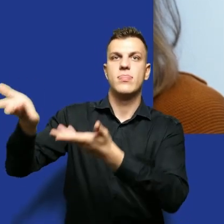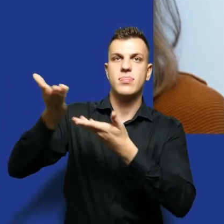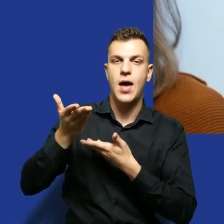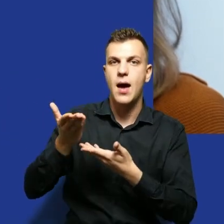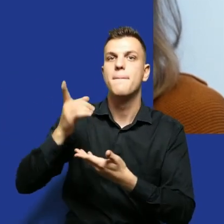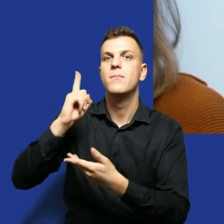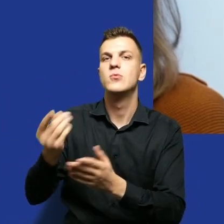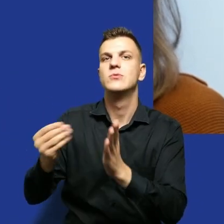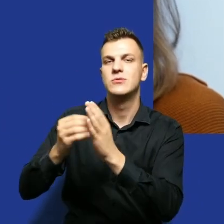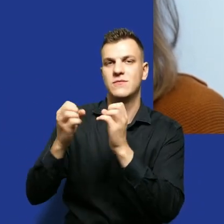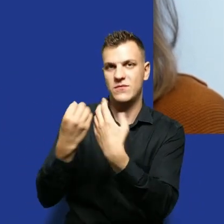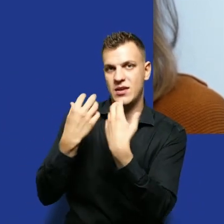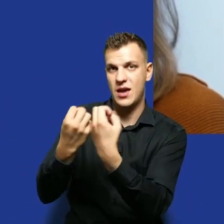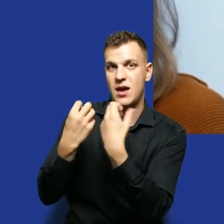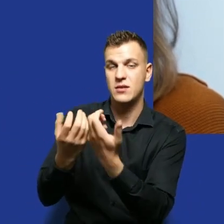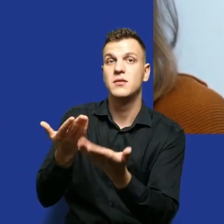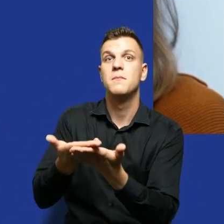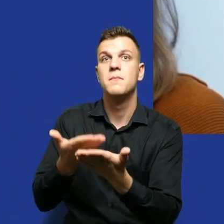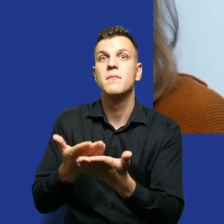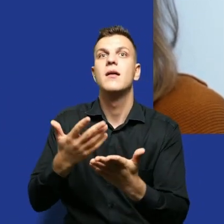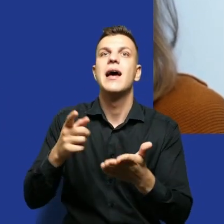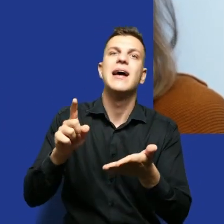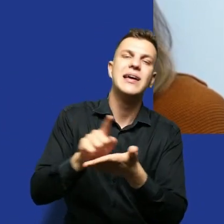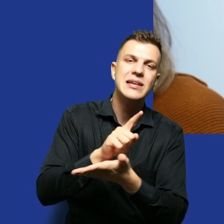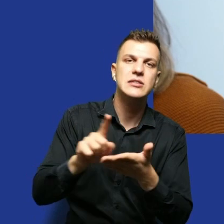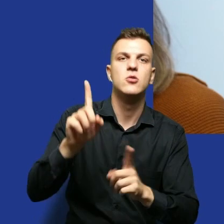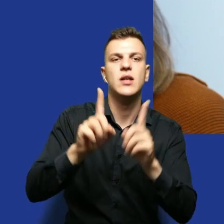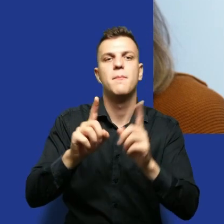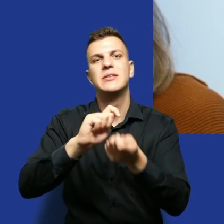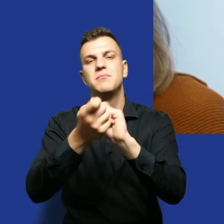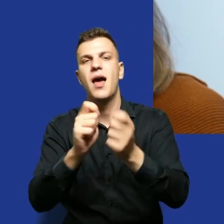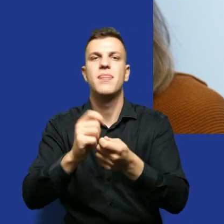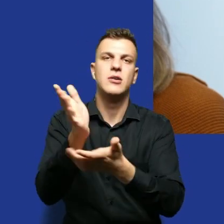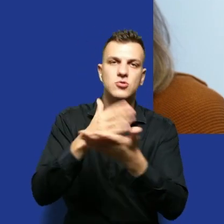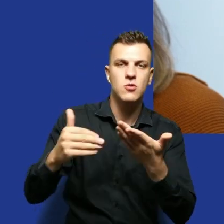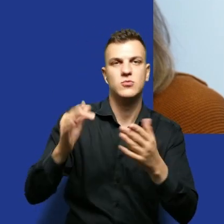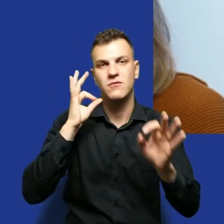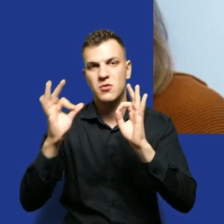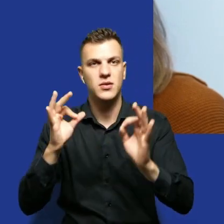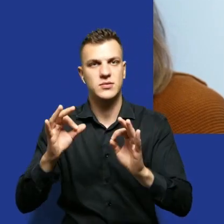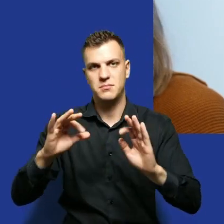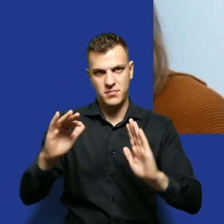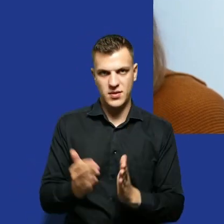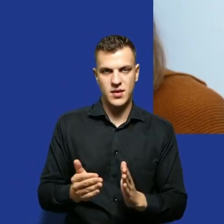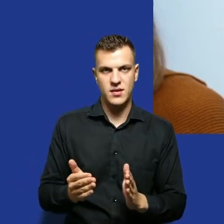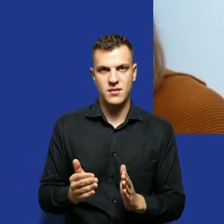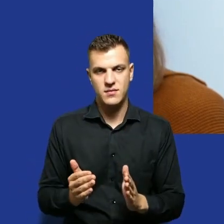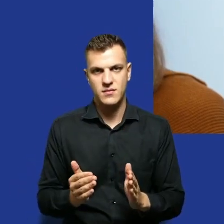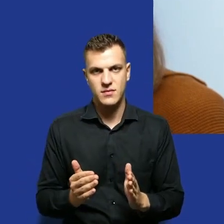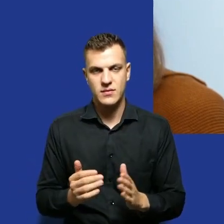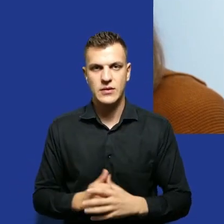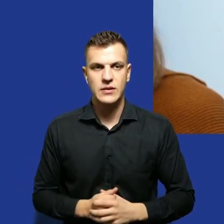wyjaśnia, po to, żeby zmniejszyć ryzyko manipulacji, ale też nawet nie manipulacji, bo manipulacja jest poczytatymi złymi